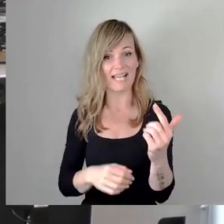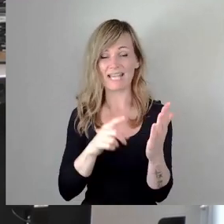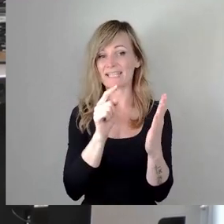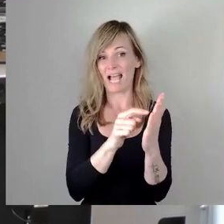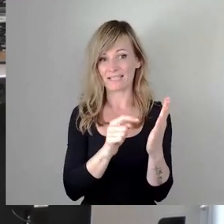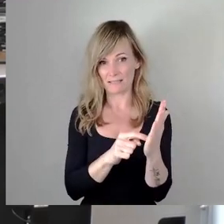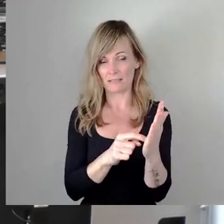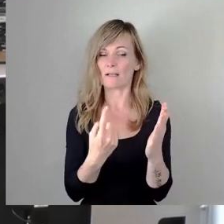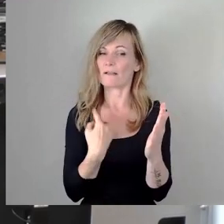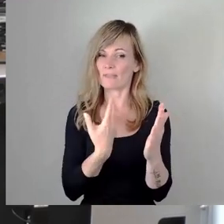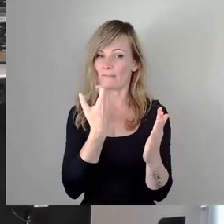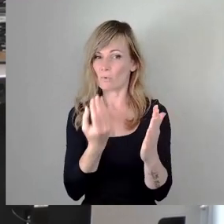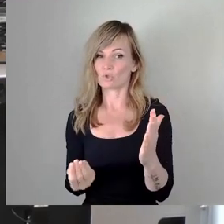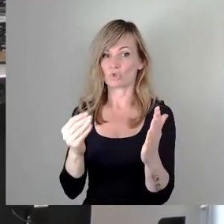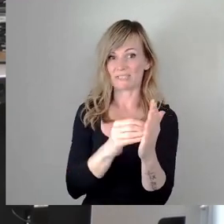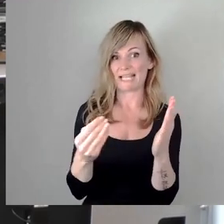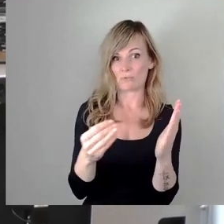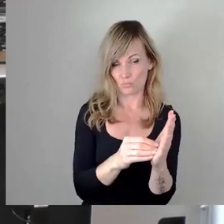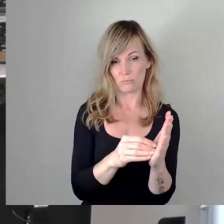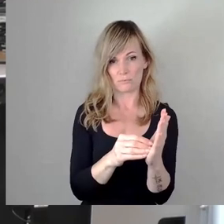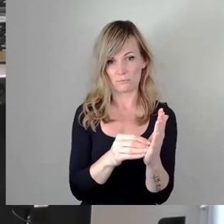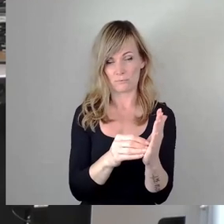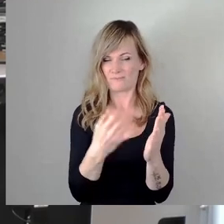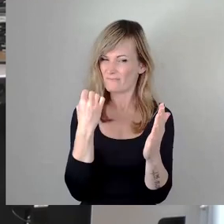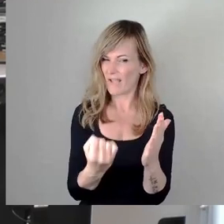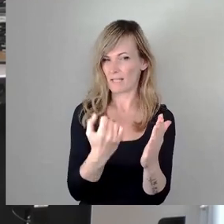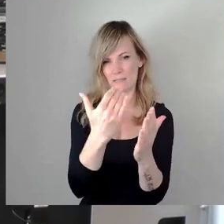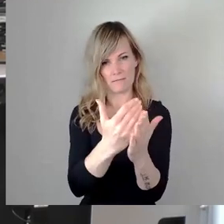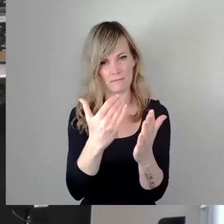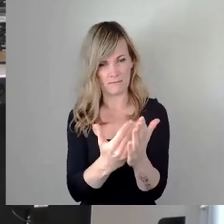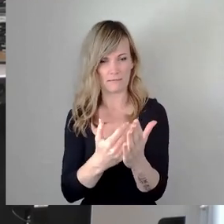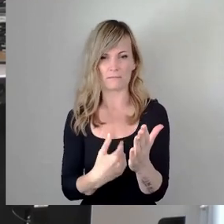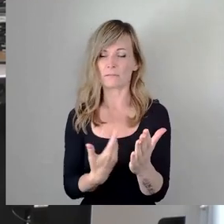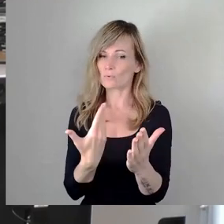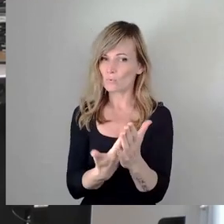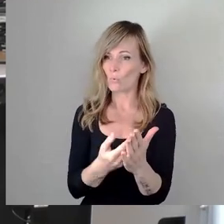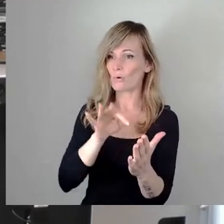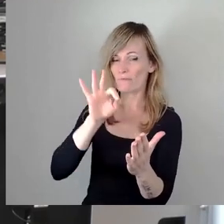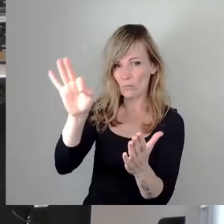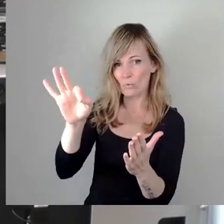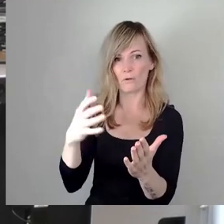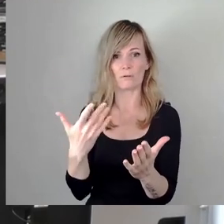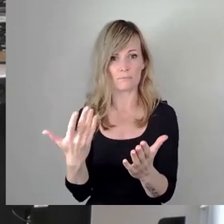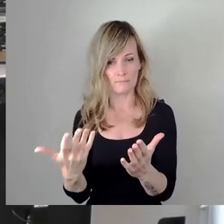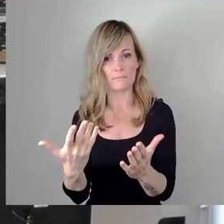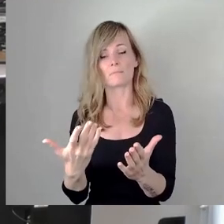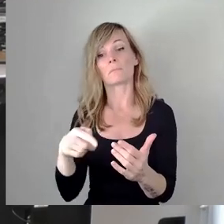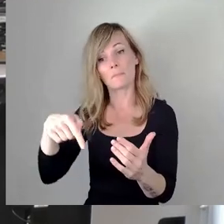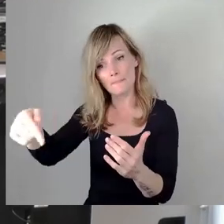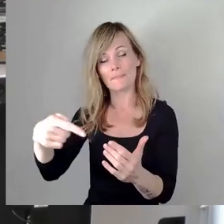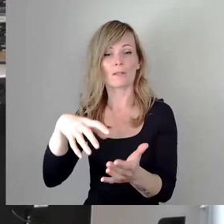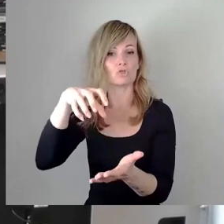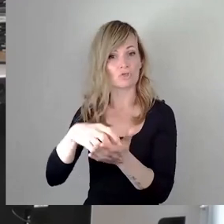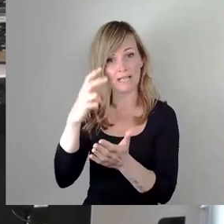wollen, damit wir ein Signal an den kommenden Stadtrat